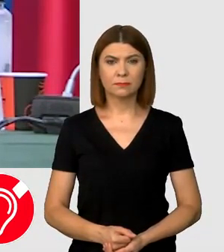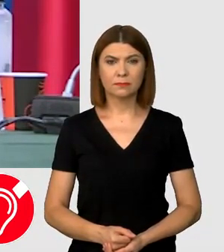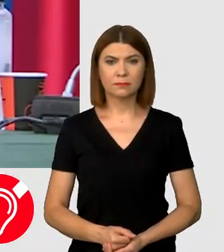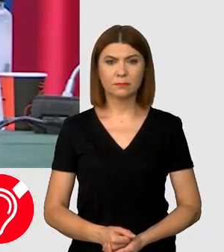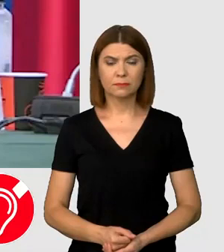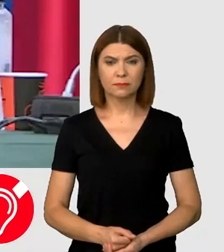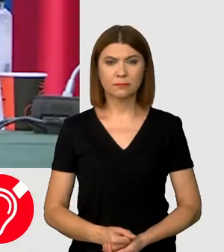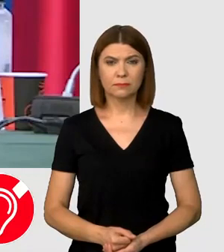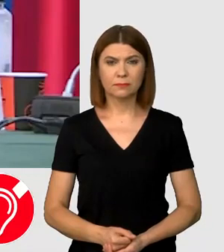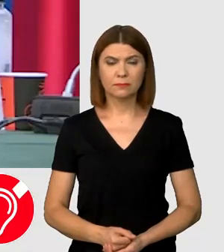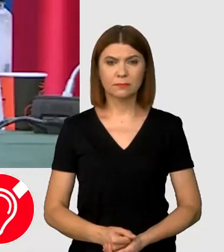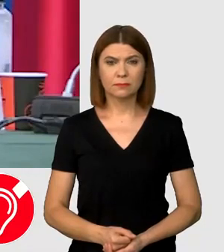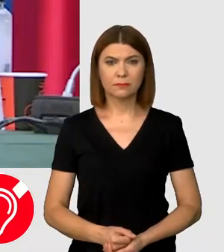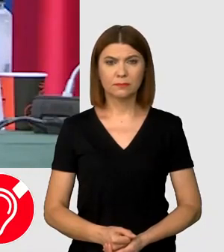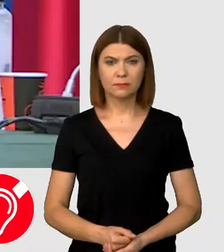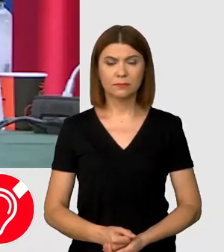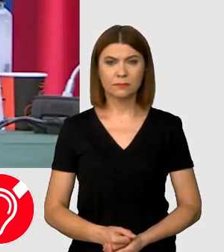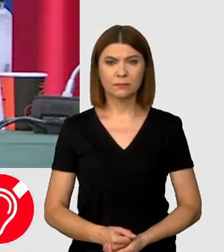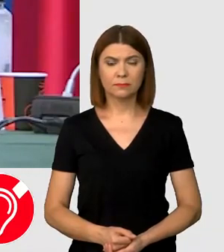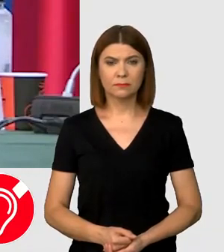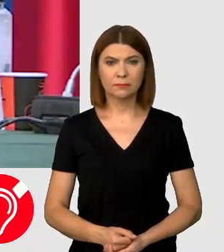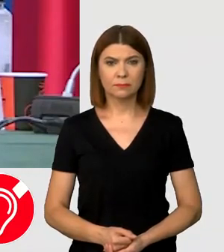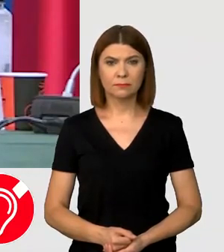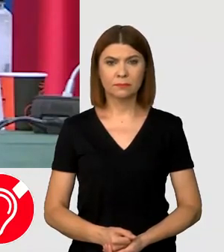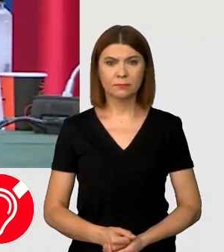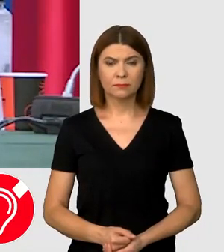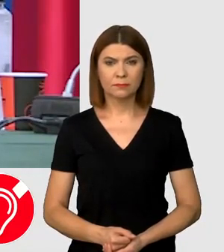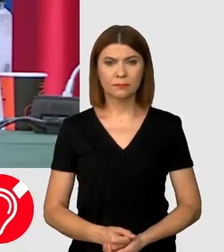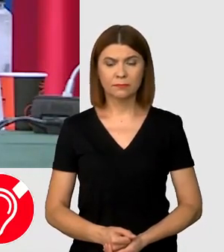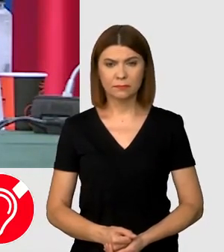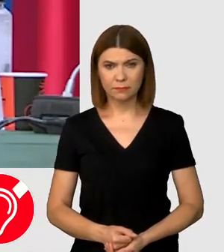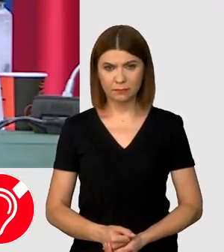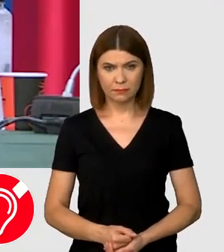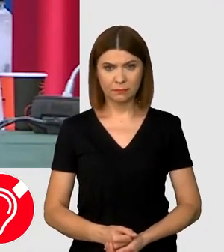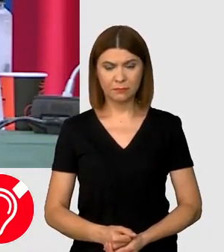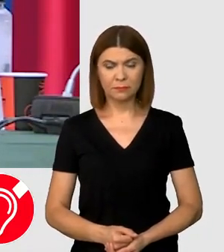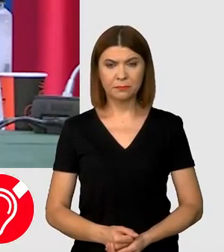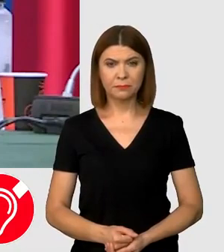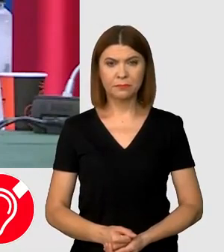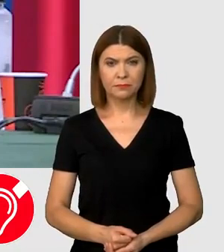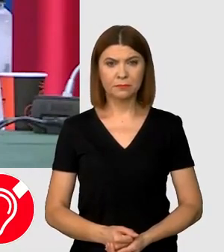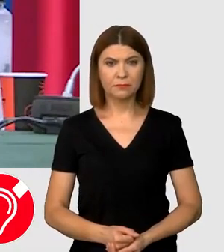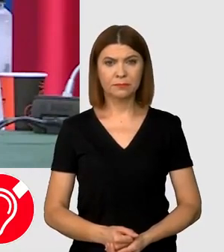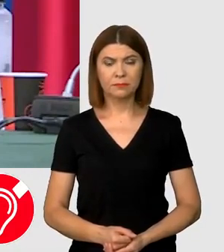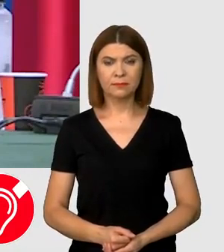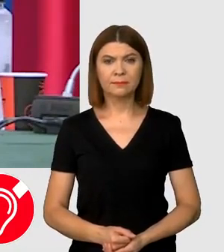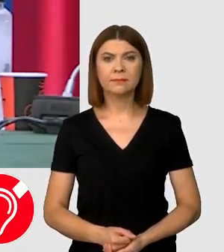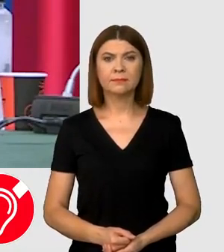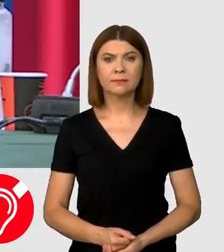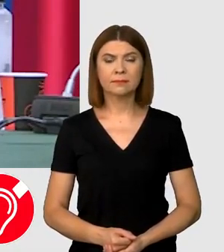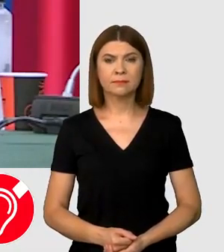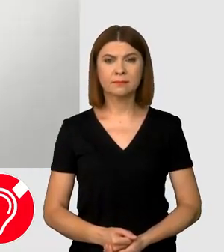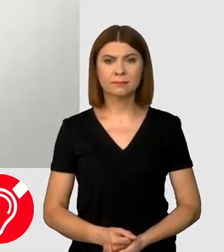încât cine dorește să se vaccineze antigripal poate să beneficieze de, pildă, la medicul de familie și de vaccinare COVID-19.